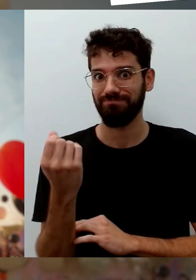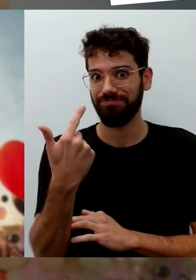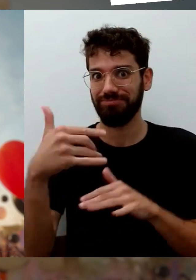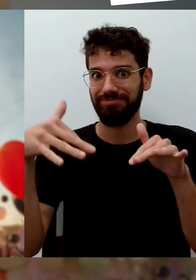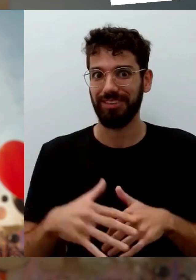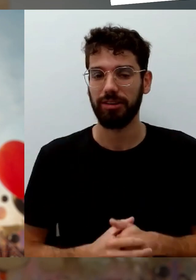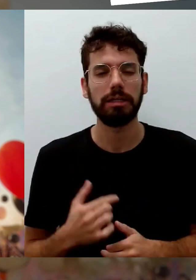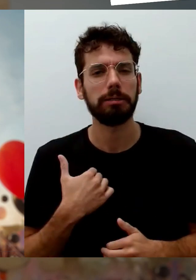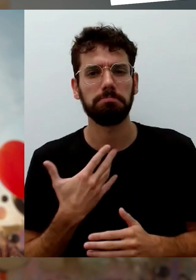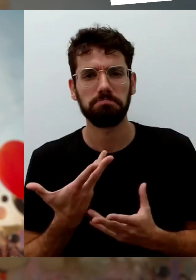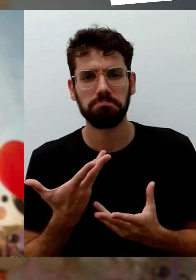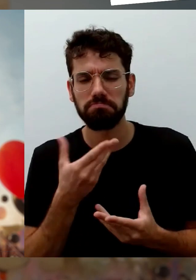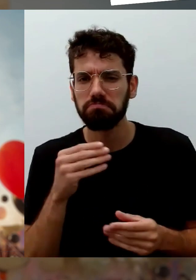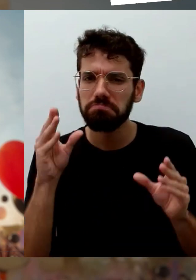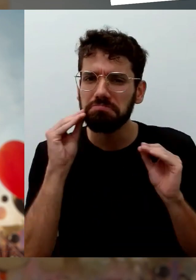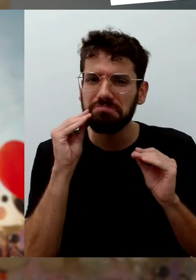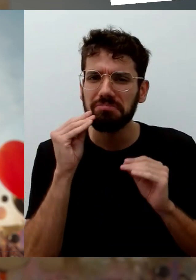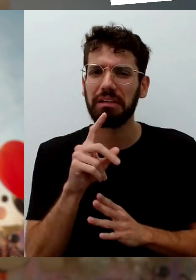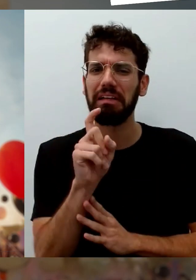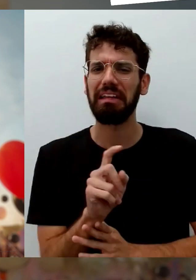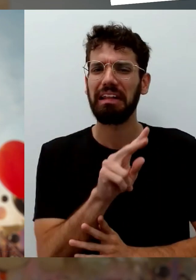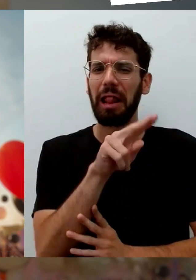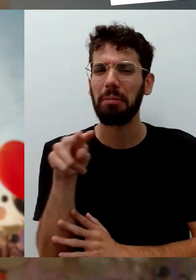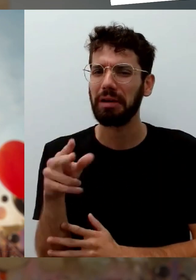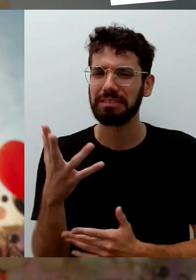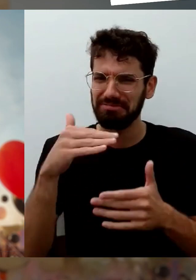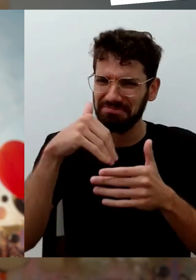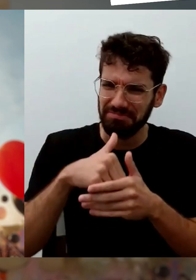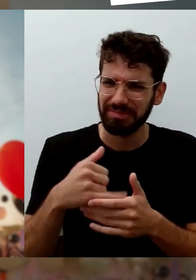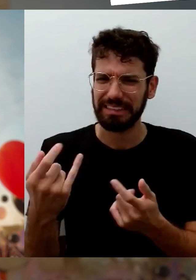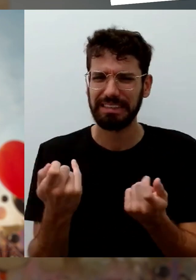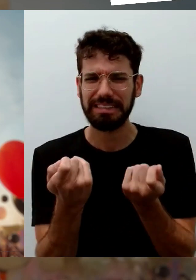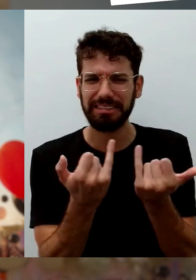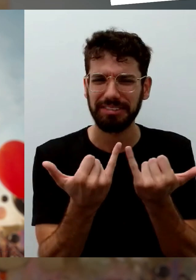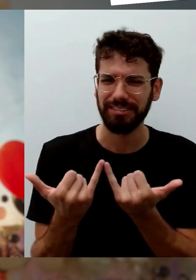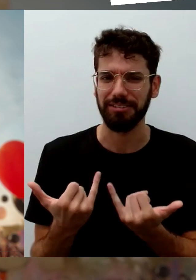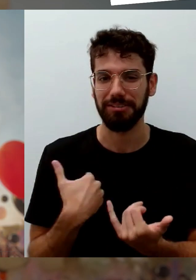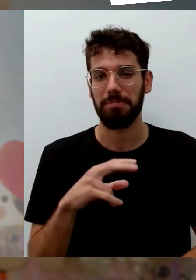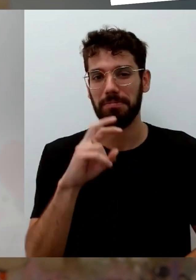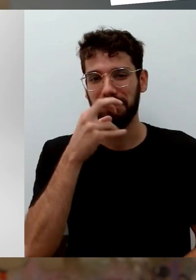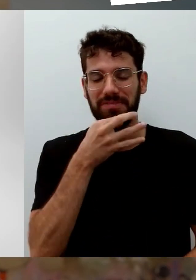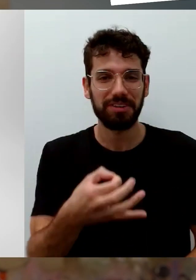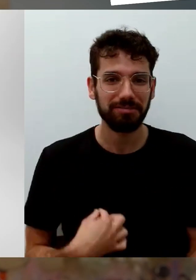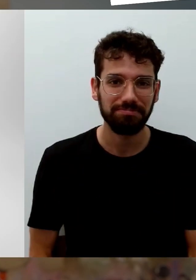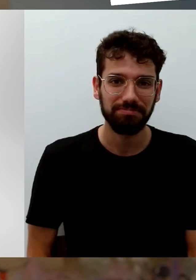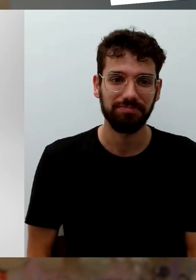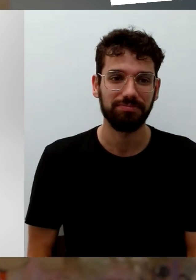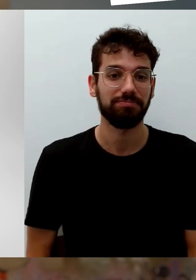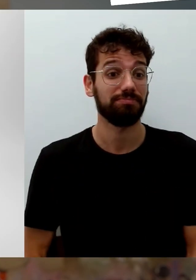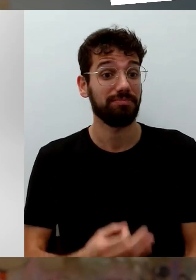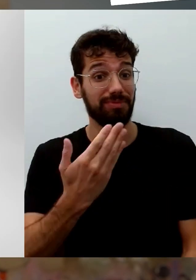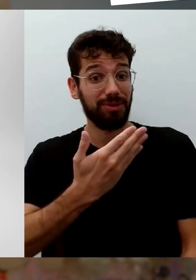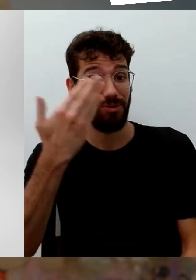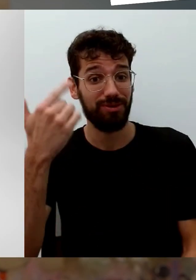sich denn hinter dieser digitalen Messe verbirgt und wie Sie dort alle Fäden zusammenhalten. Guten Morgen aus